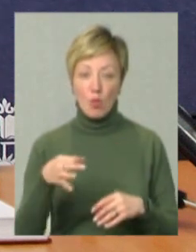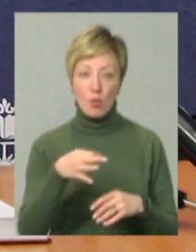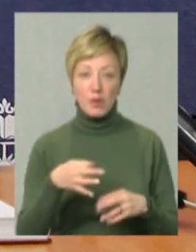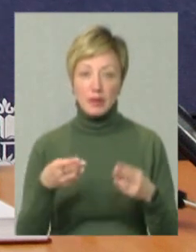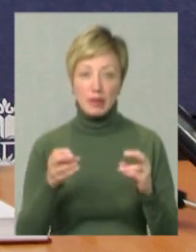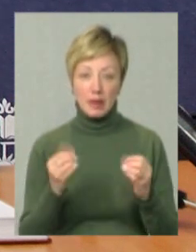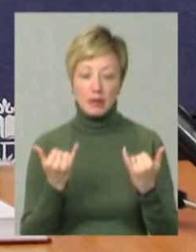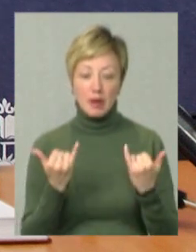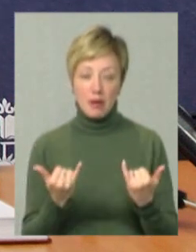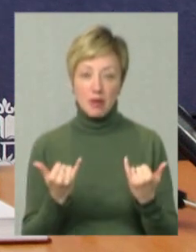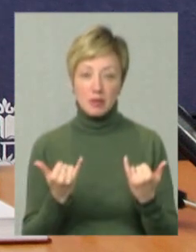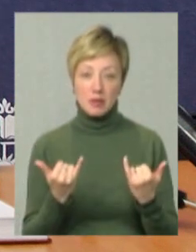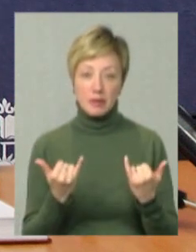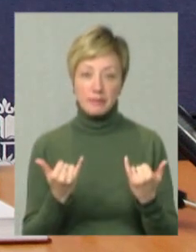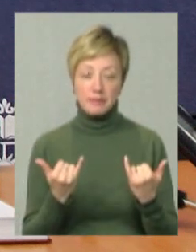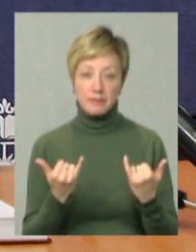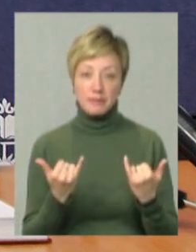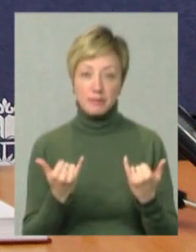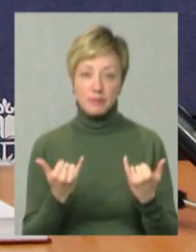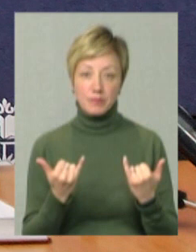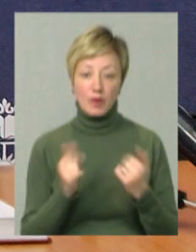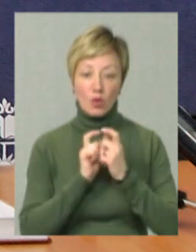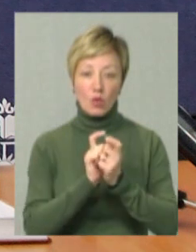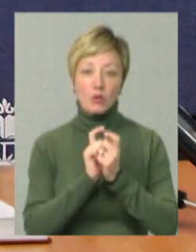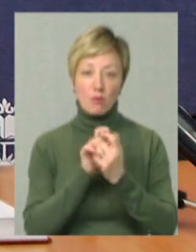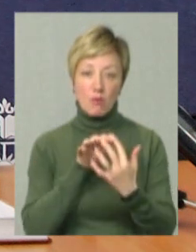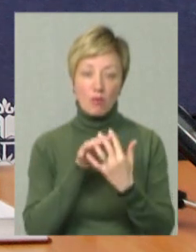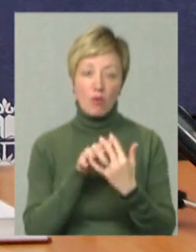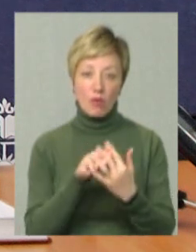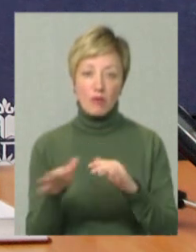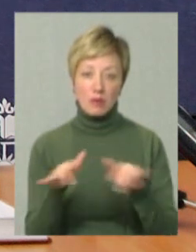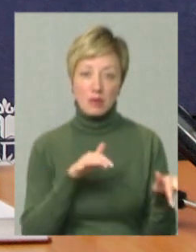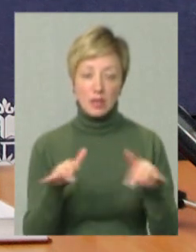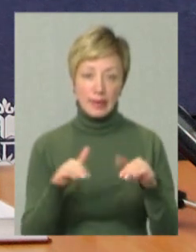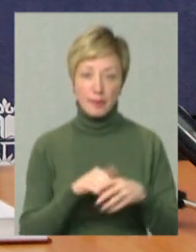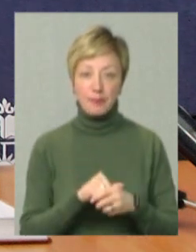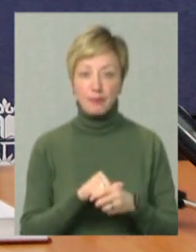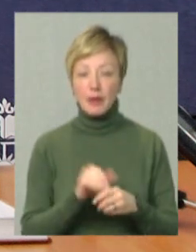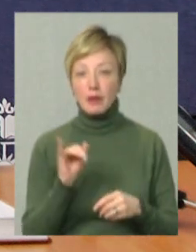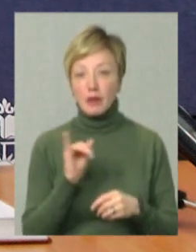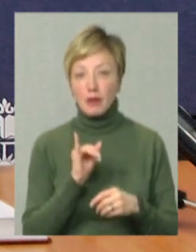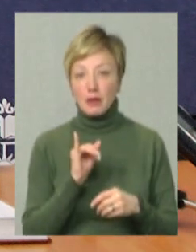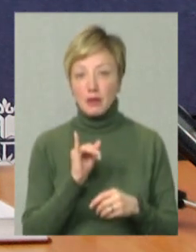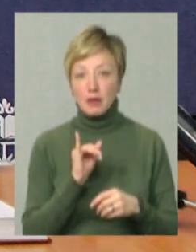області, де наразі точаться бойові дії, і